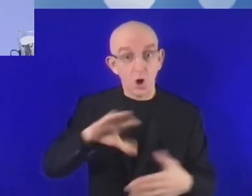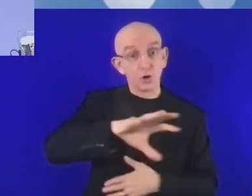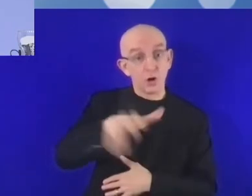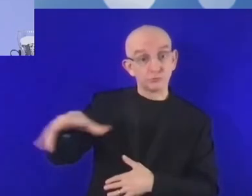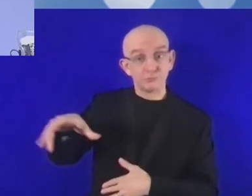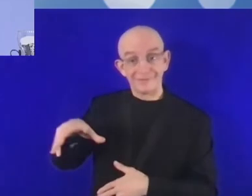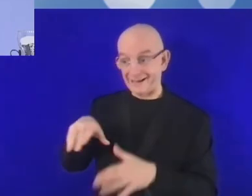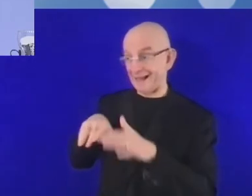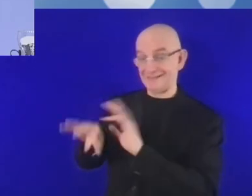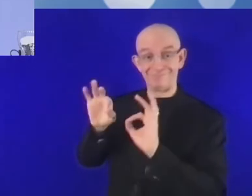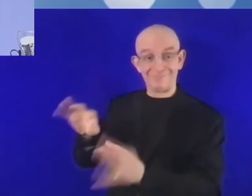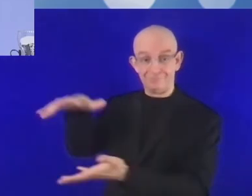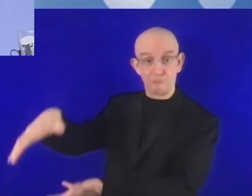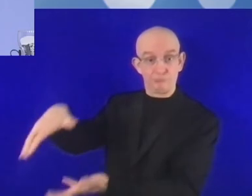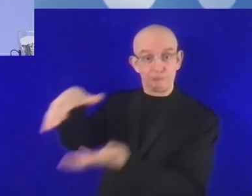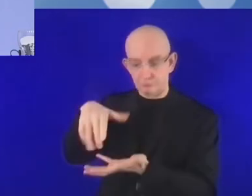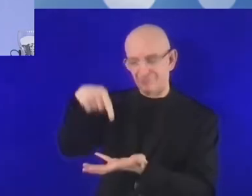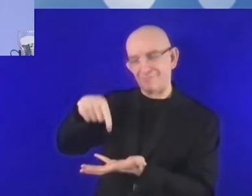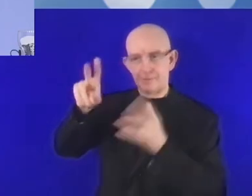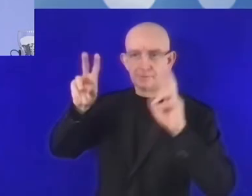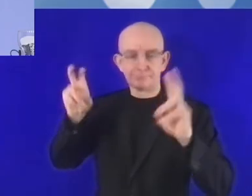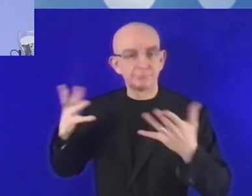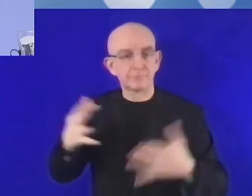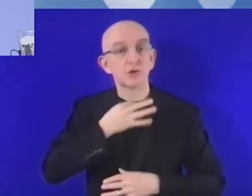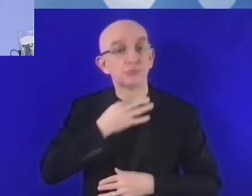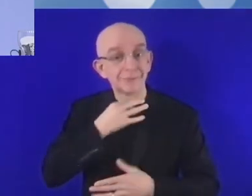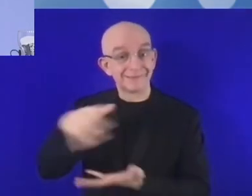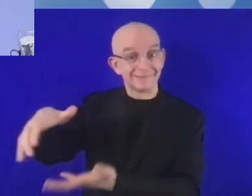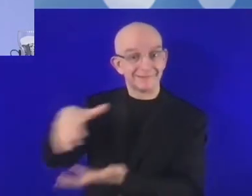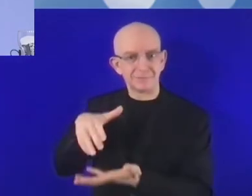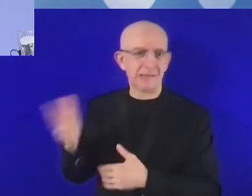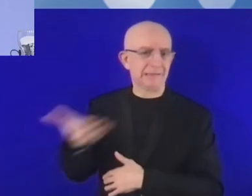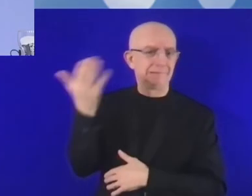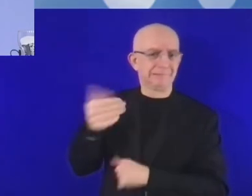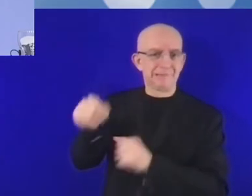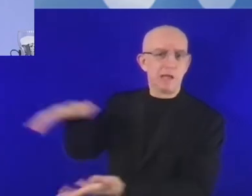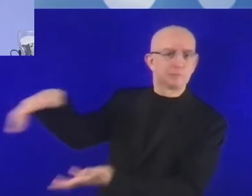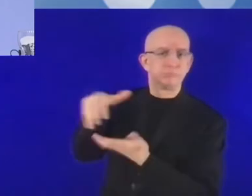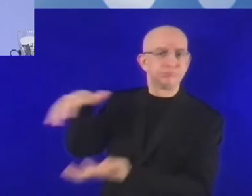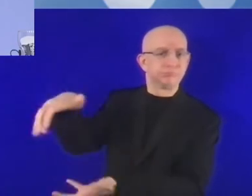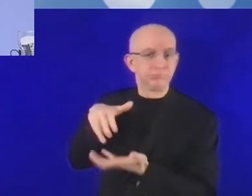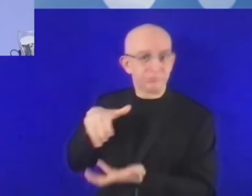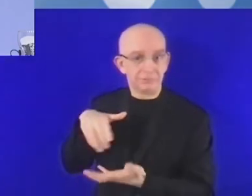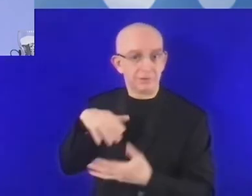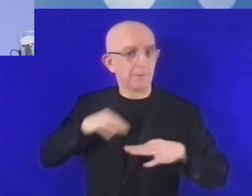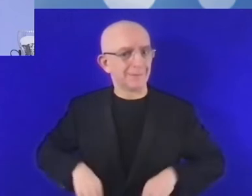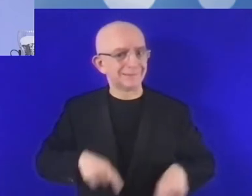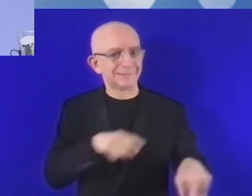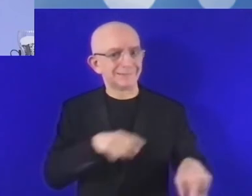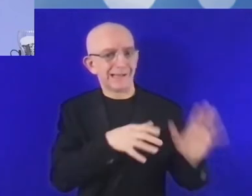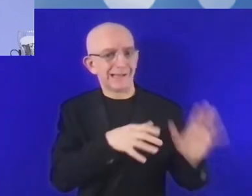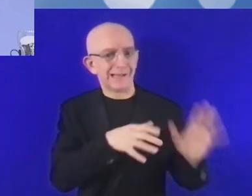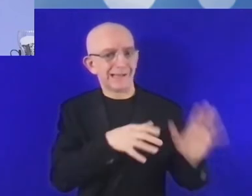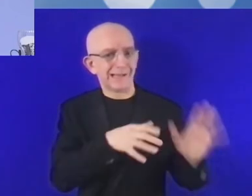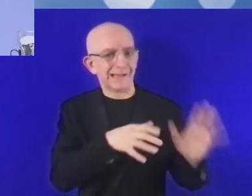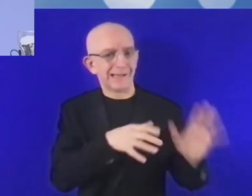jest łatwiejszy niż w innych. Tam, gdzie ten dostęp jest możliwy, oczywiście łatwiej jest